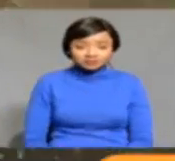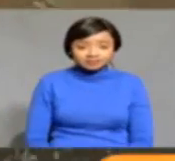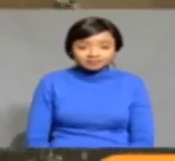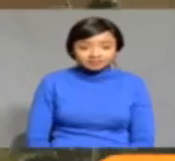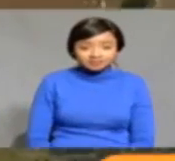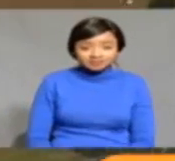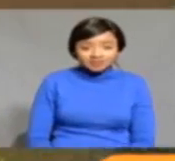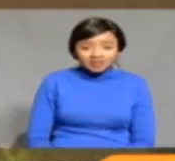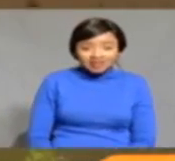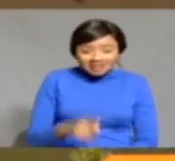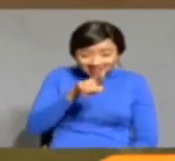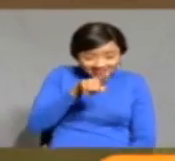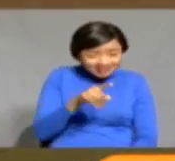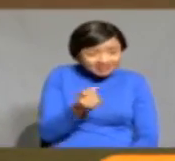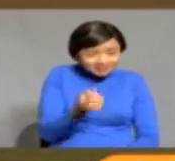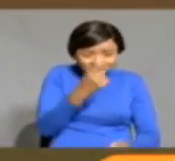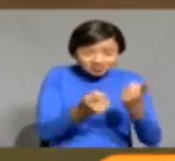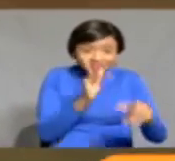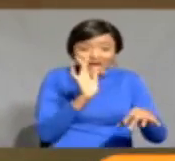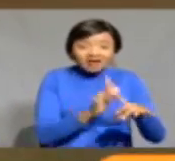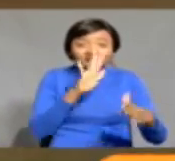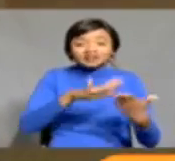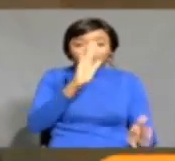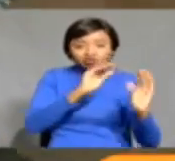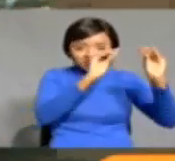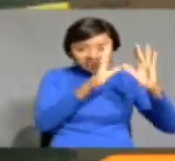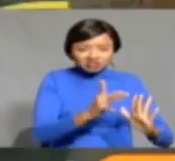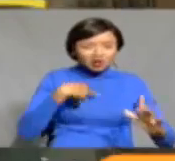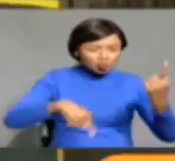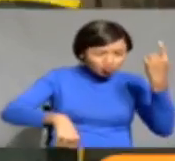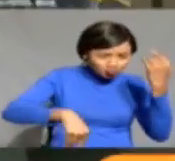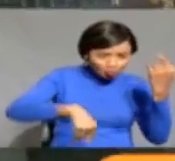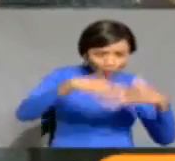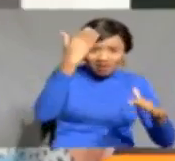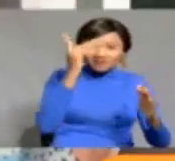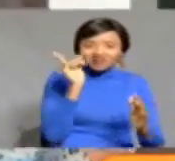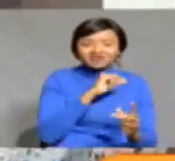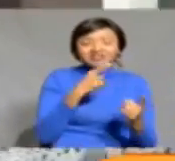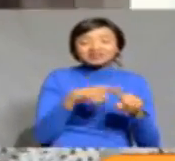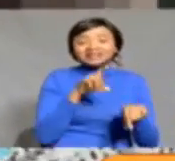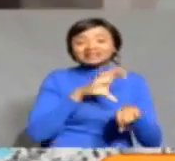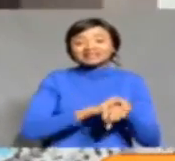Suwala ambalo limewakumba walimu wengi waliuhitimu na kukosa ajira kwa miaka.